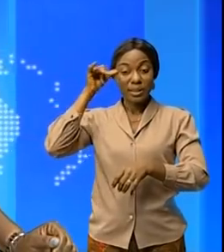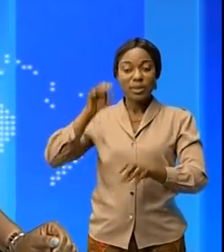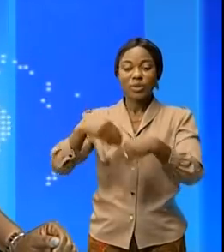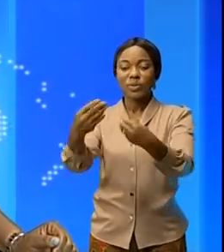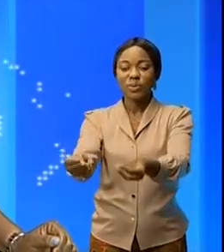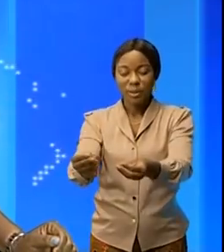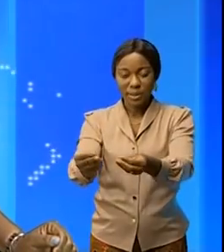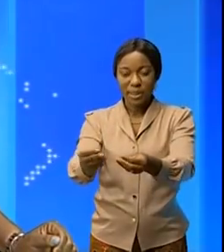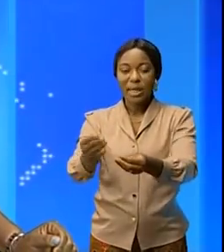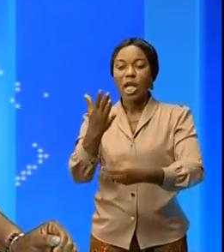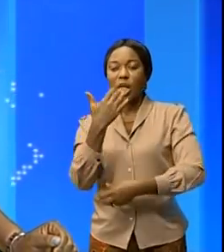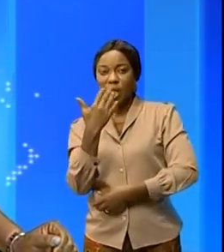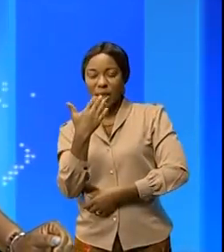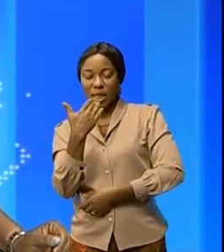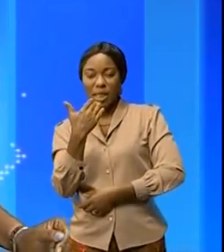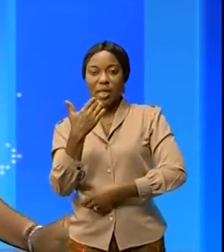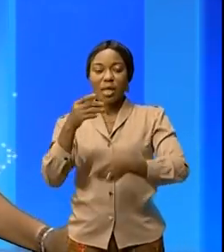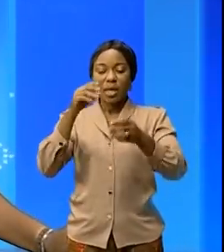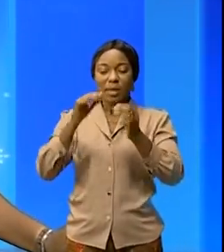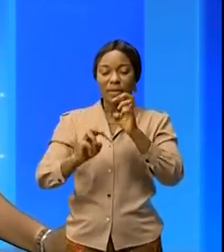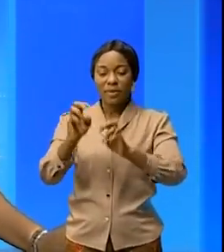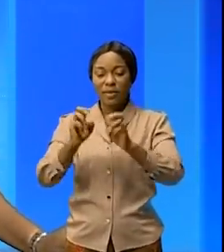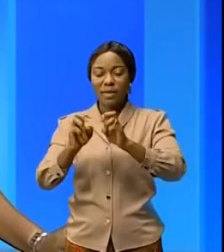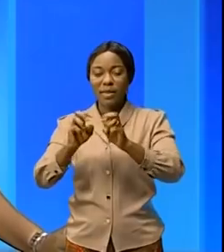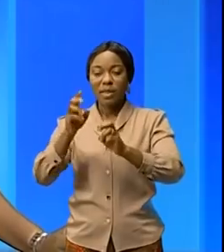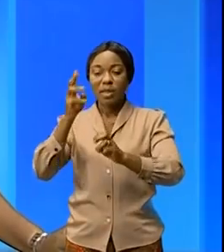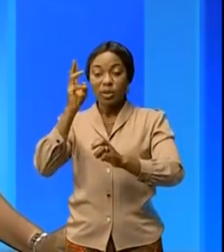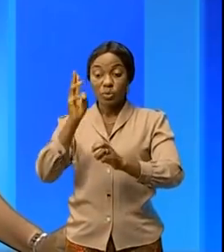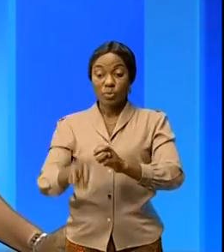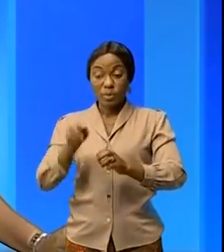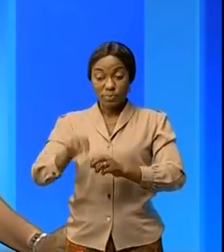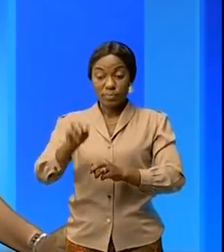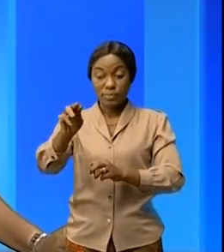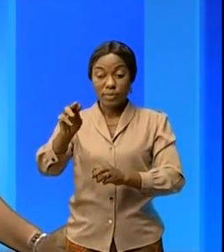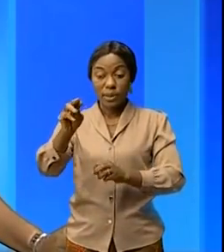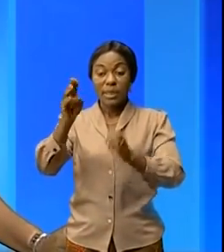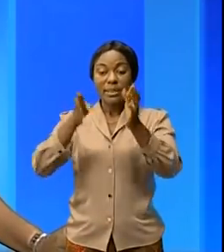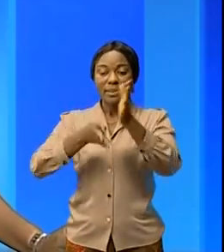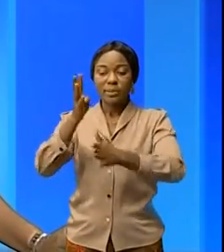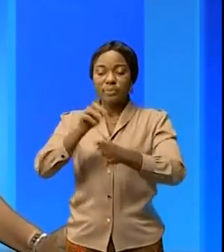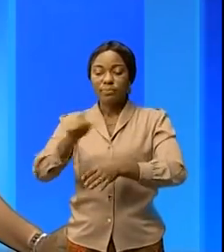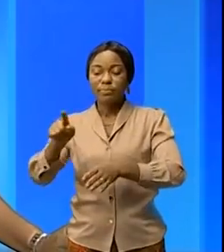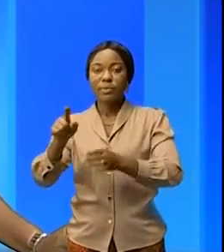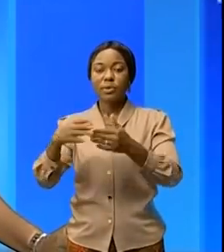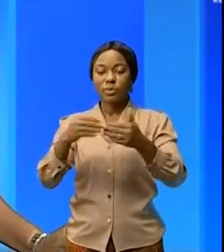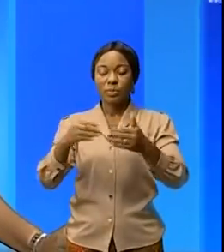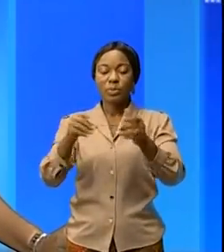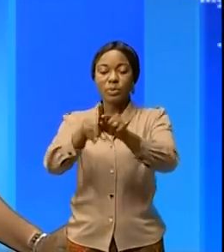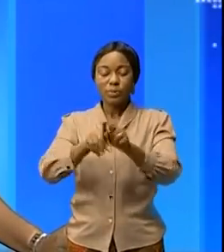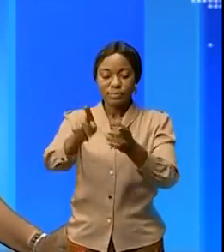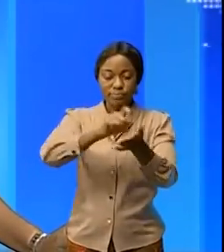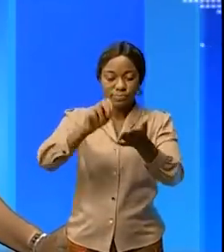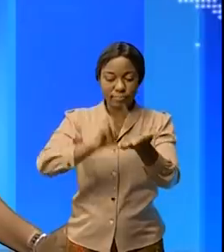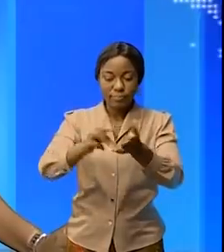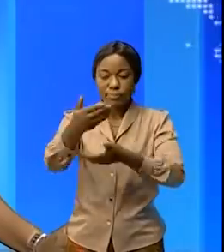de sac de riz évalué à 3,070,000 dollars américains. La signature d